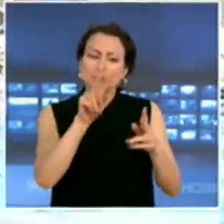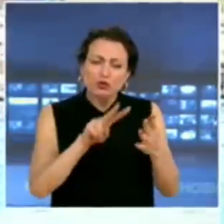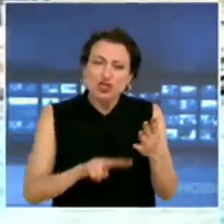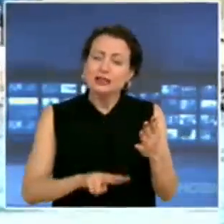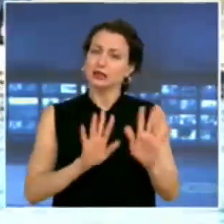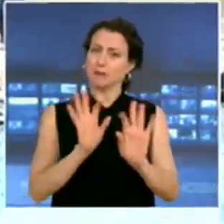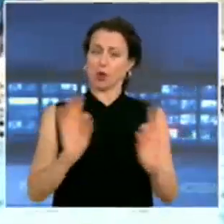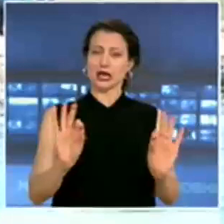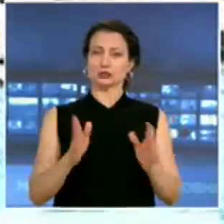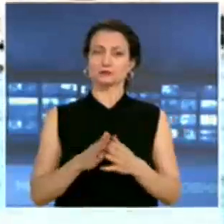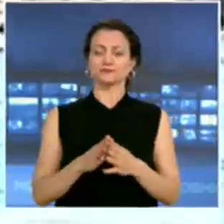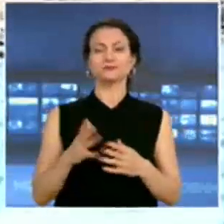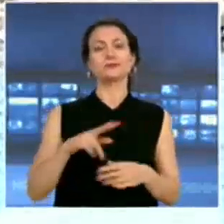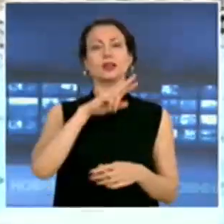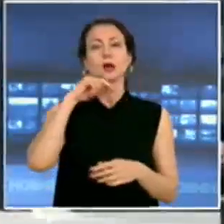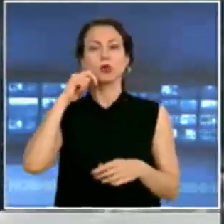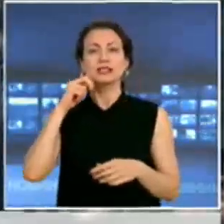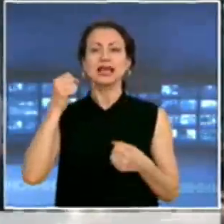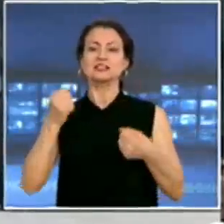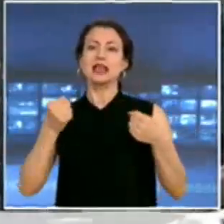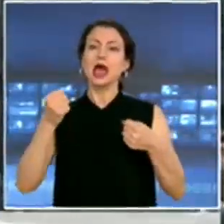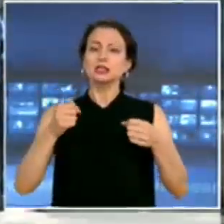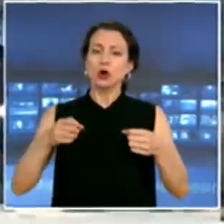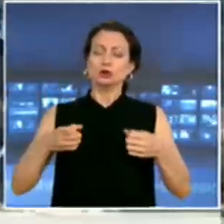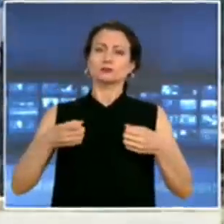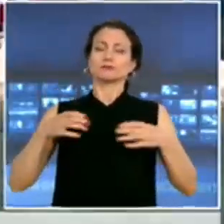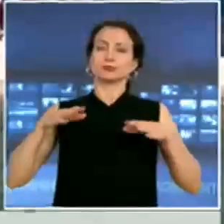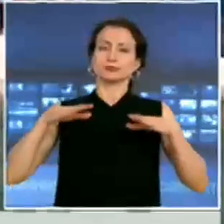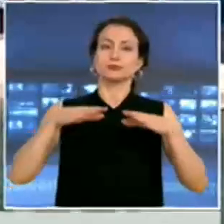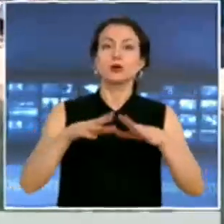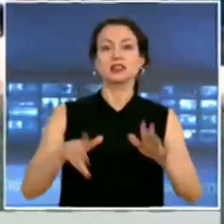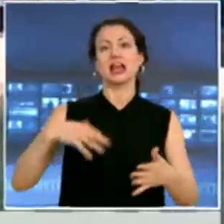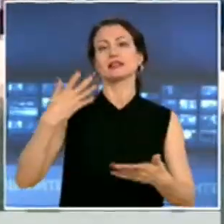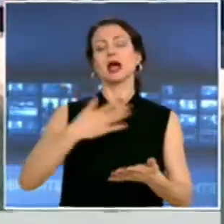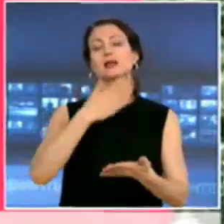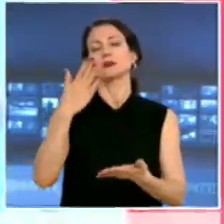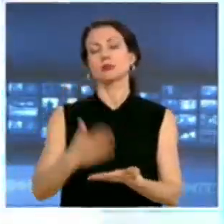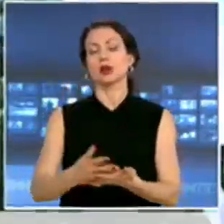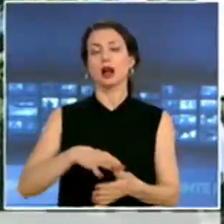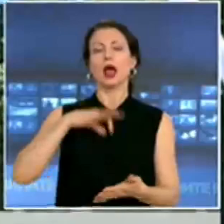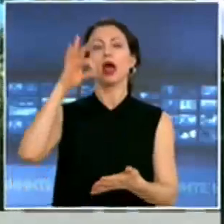Под полицейски екскорт положуващите все пак стигнаха до пясъка в ранния след обед.